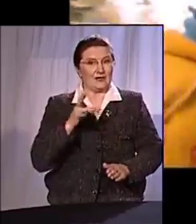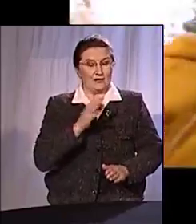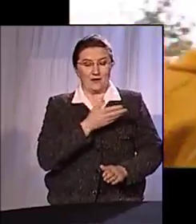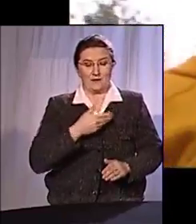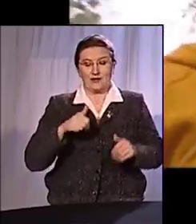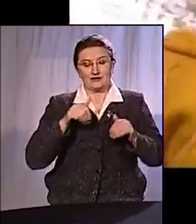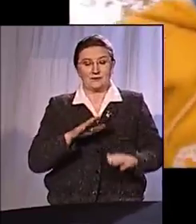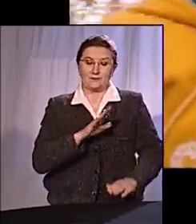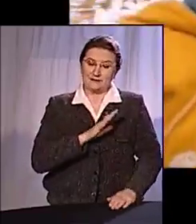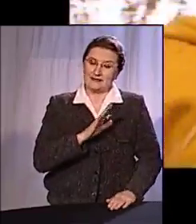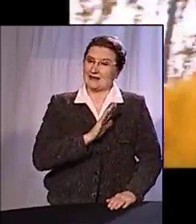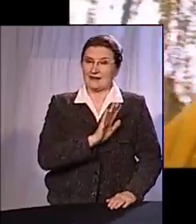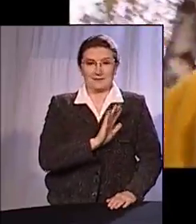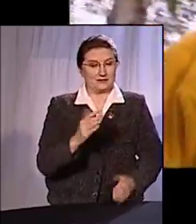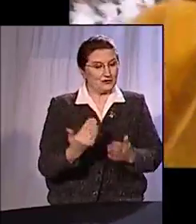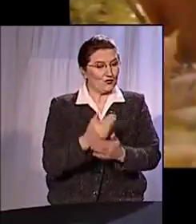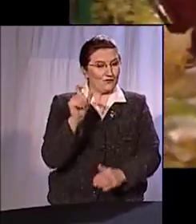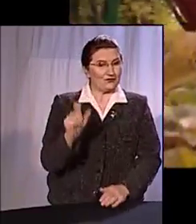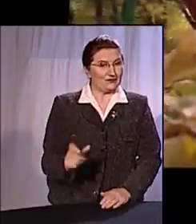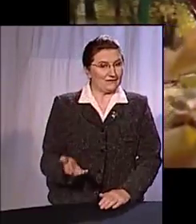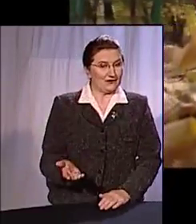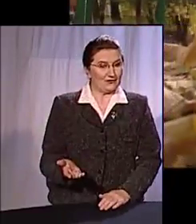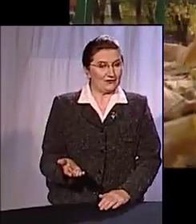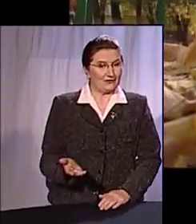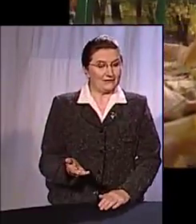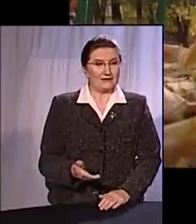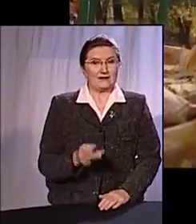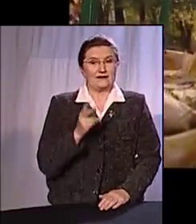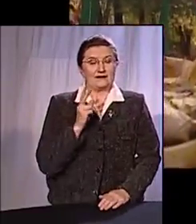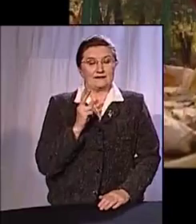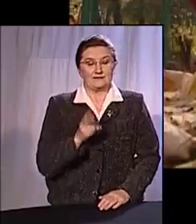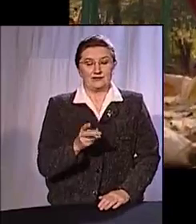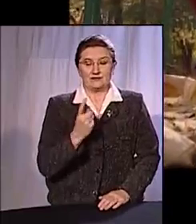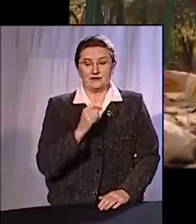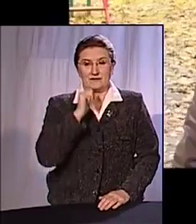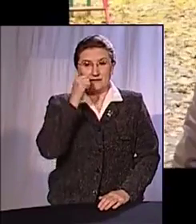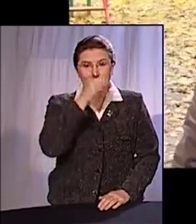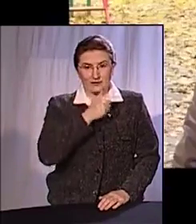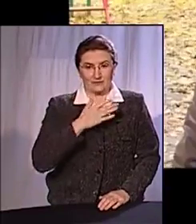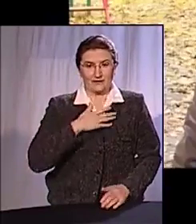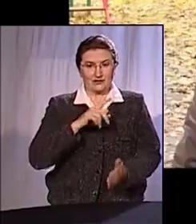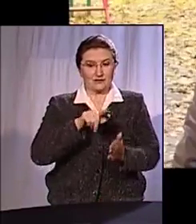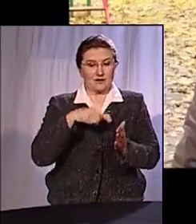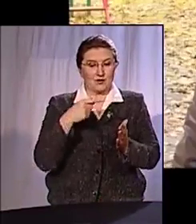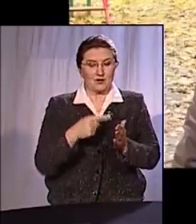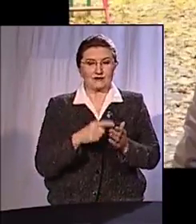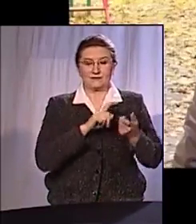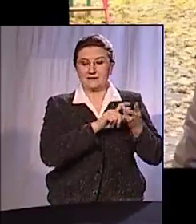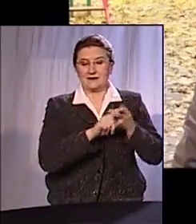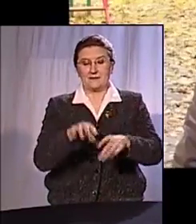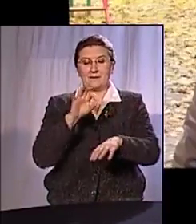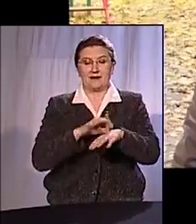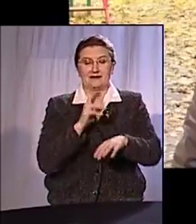решаем, быть или не быть новому человеку. В 2001 году как раз в нашем городе прошла эпидемия